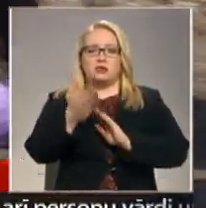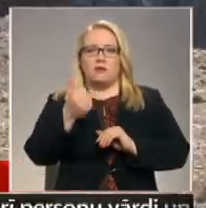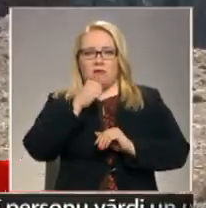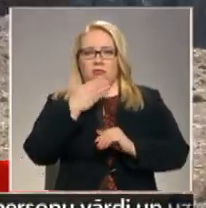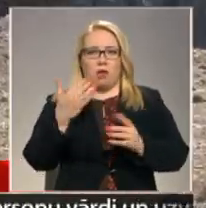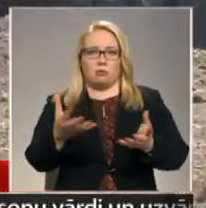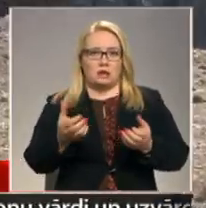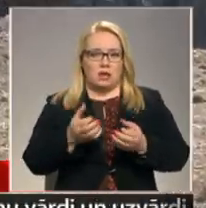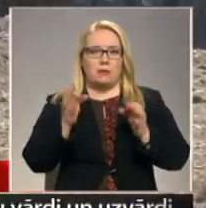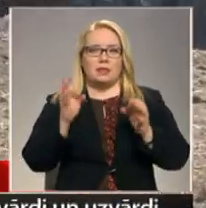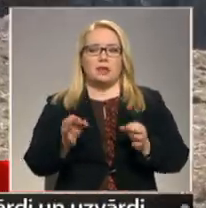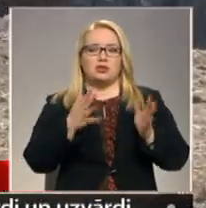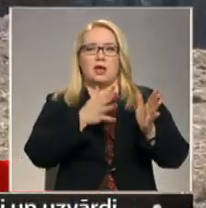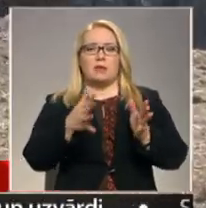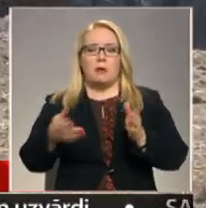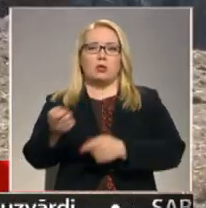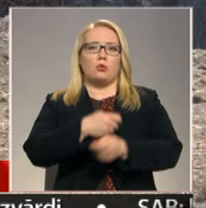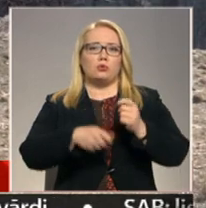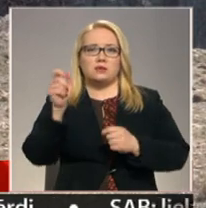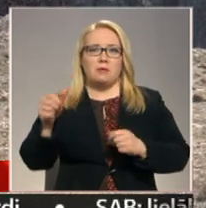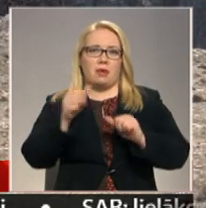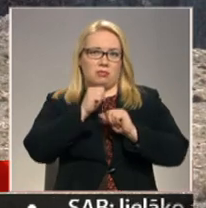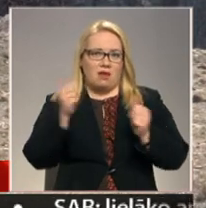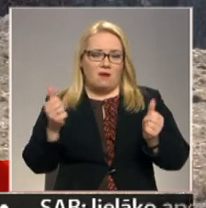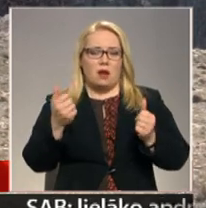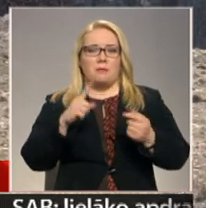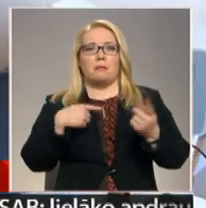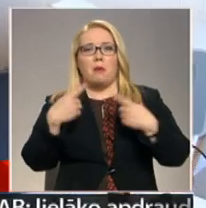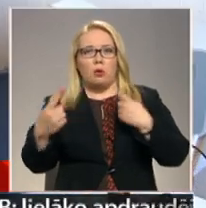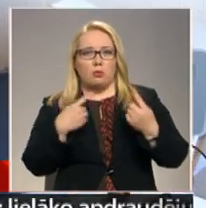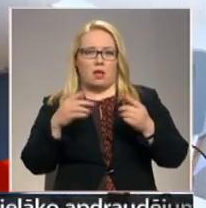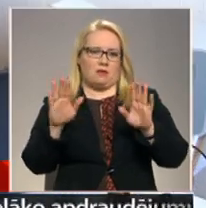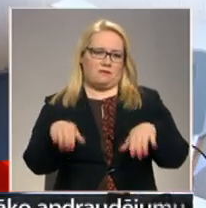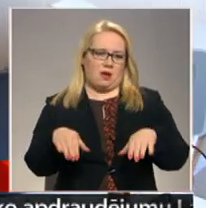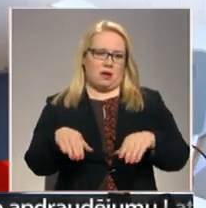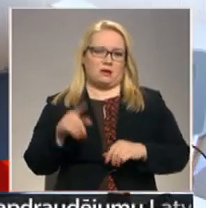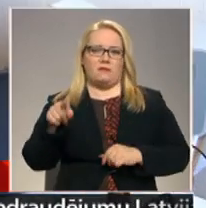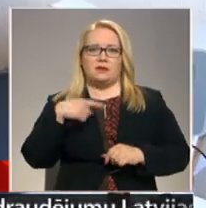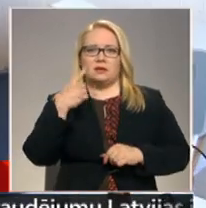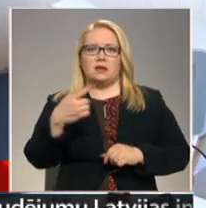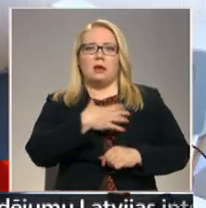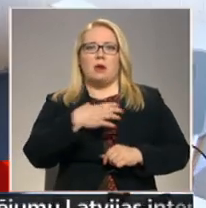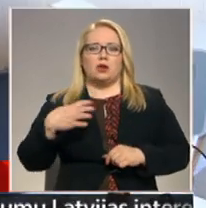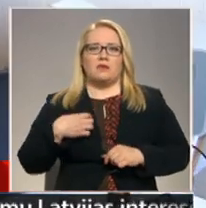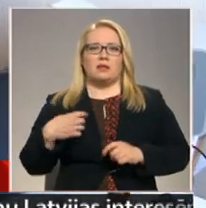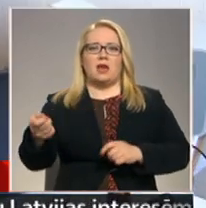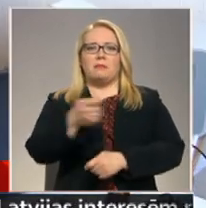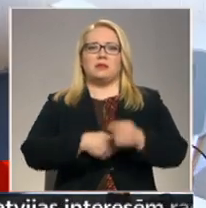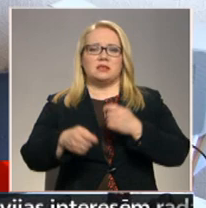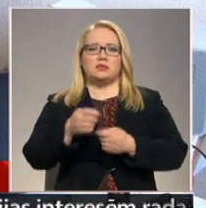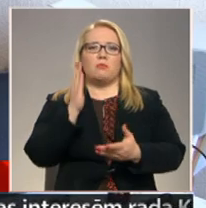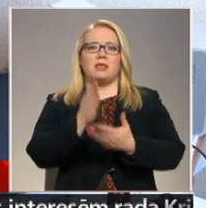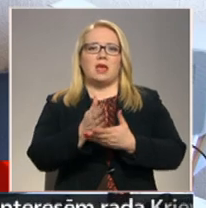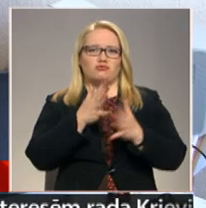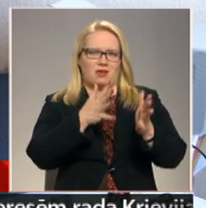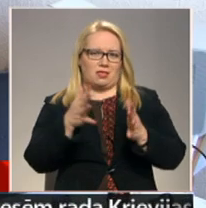saņemti, tieši ietekmēt uzņēmējus deputāti nevar, bet veikt sarunas gan. Pašvaldība biznesu tā patiešo ietekmēt